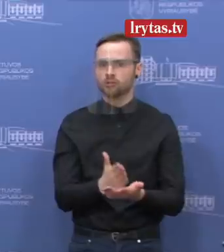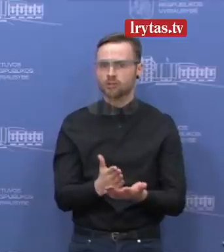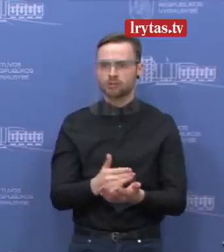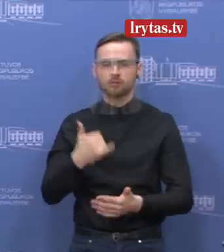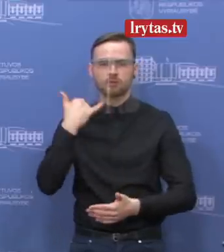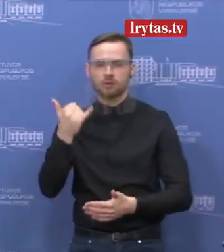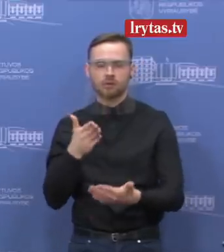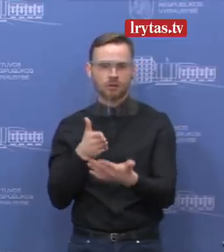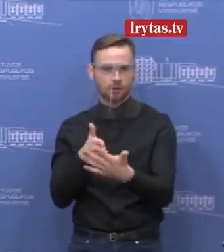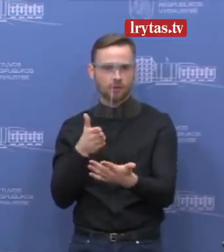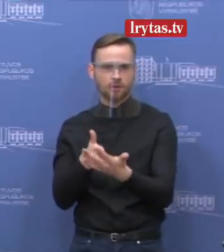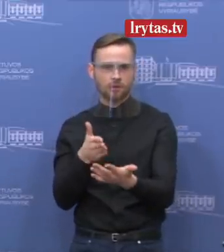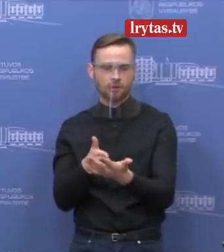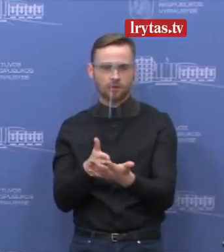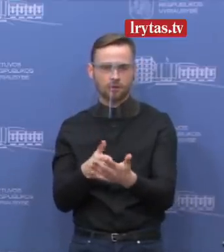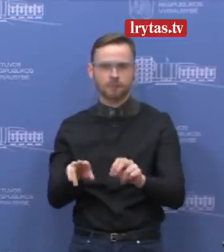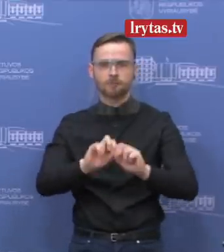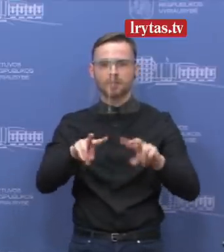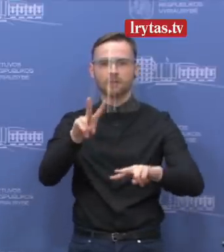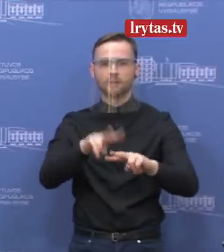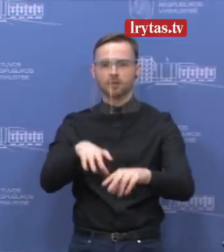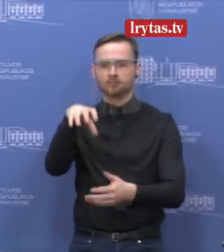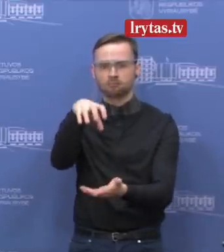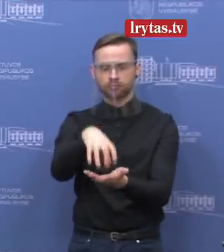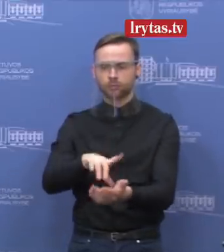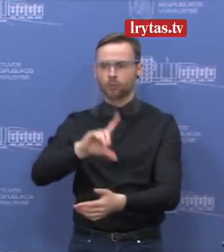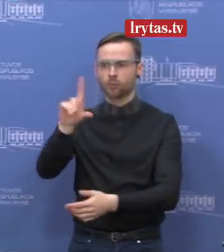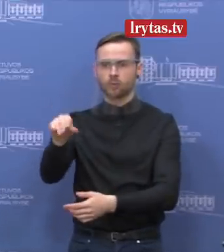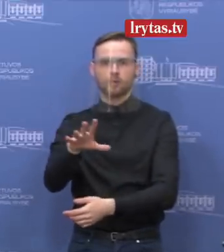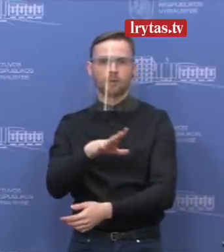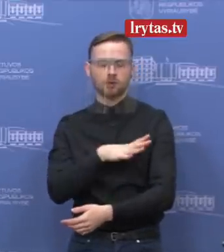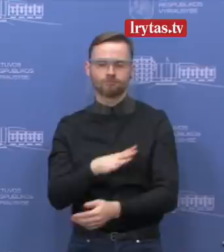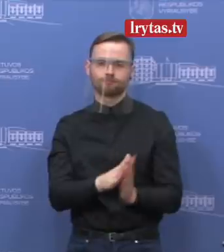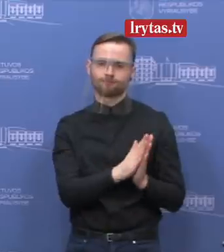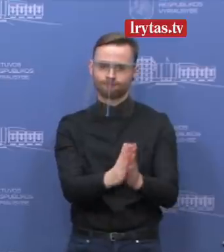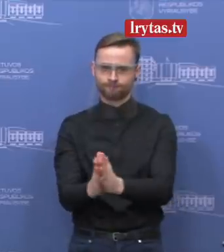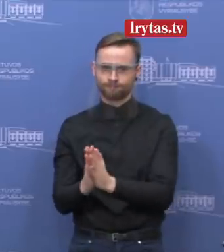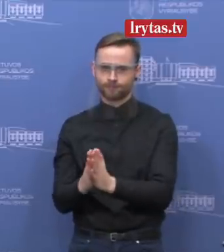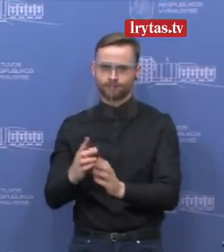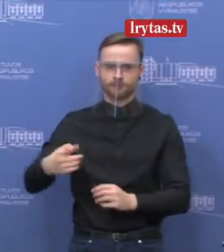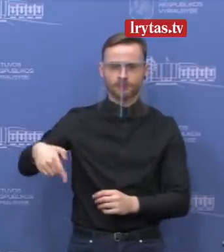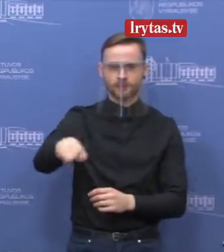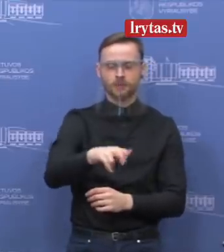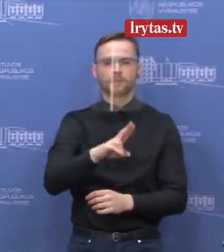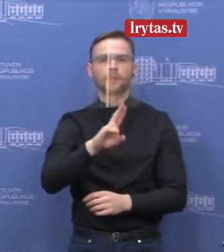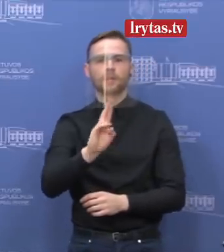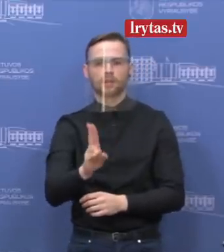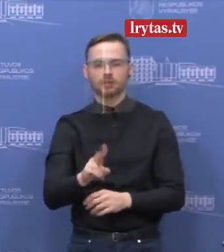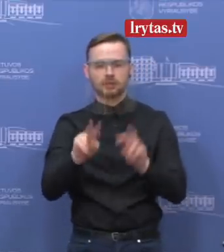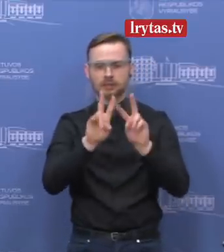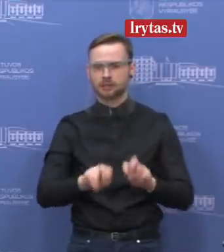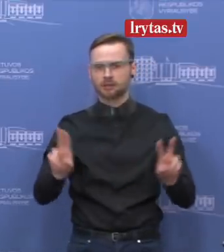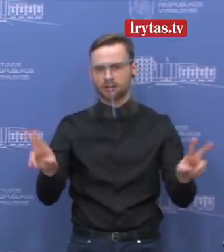prisiskambinti, ir negali pakliūti į mobilius punktus tyrimams. Tai dar kartą labai norėčiau paprašyti tų, kurie neprivalote